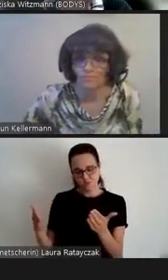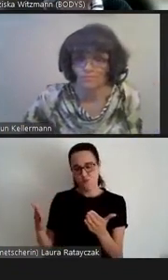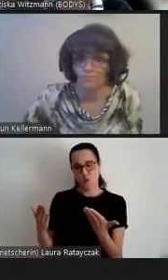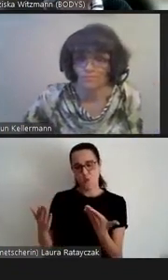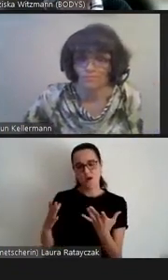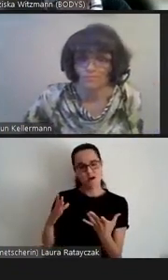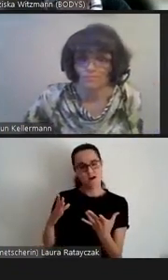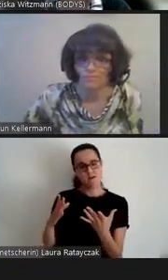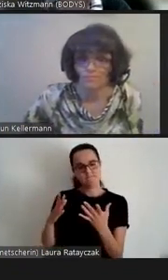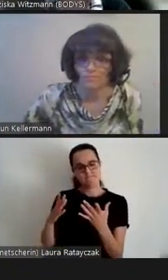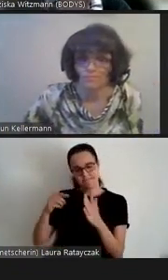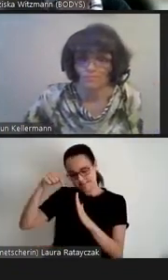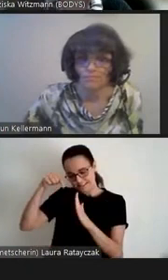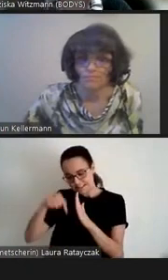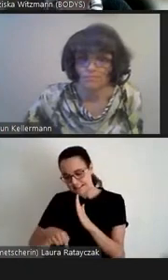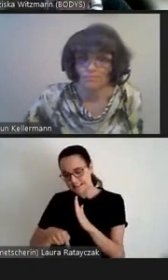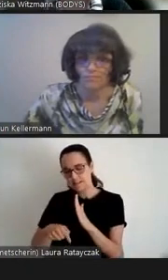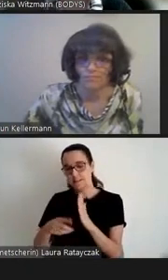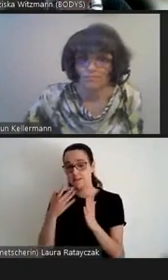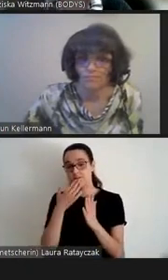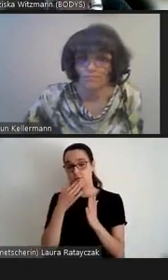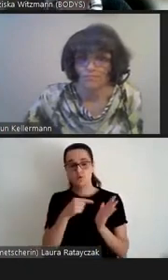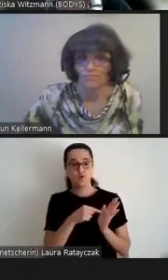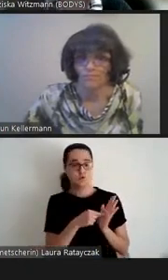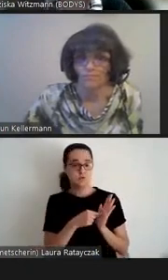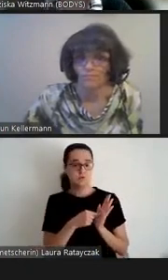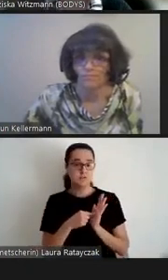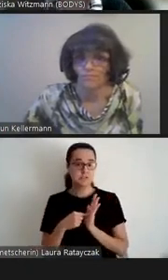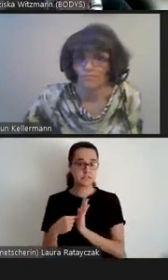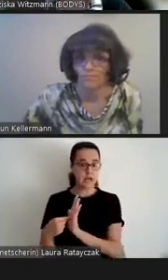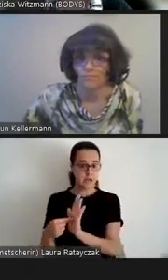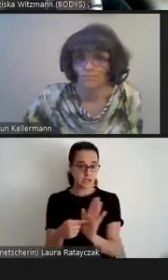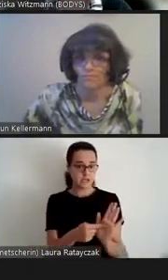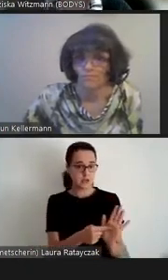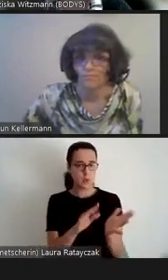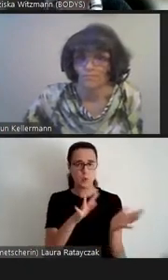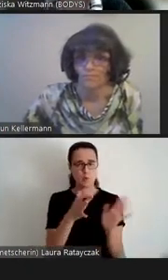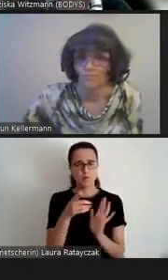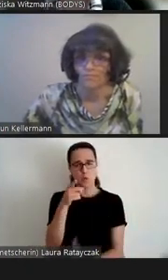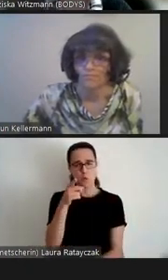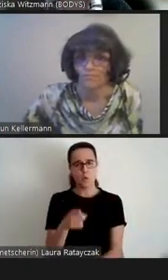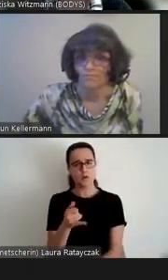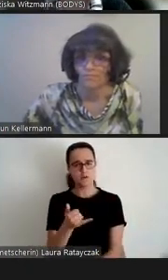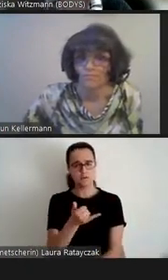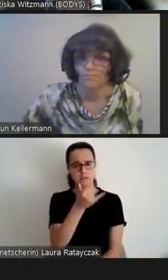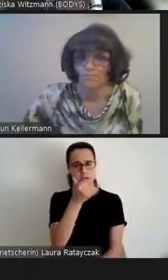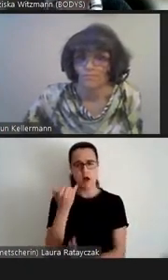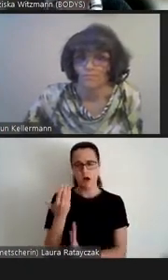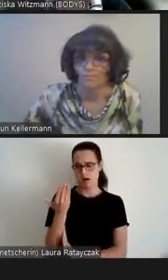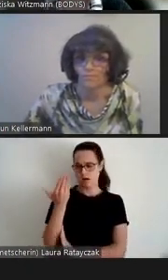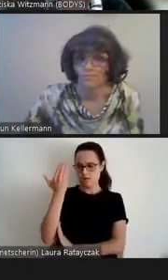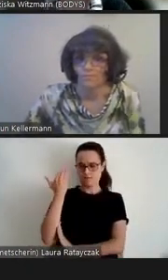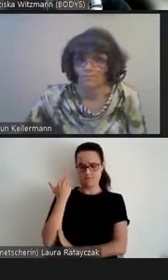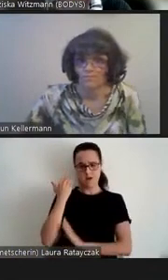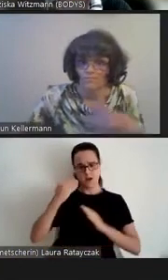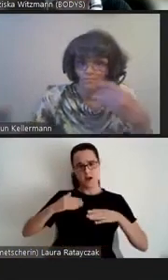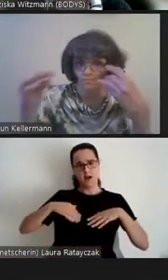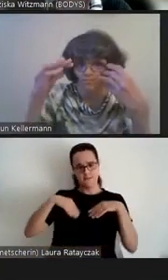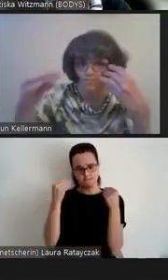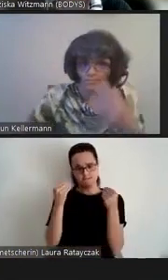zunächst, und das hat vor etwa 100 Jahren begonnen, wie man